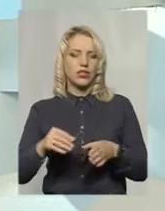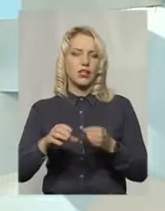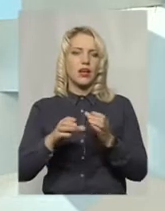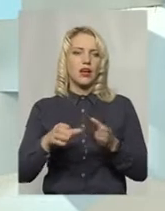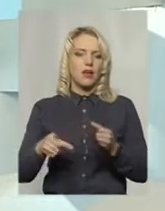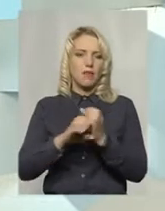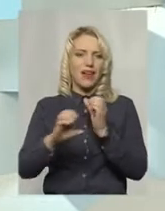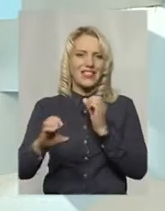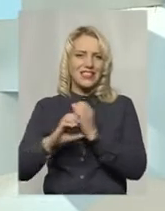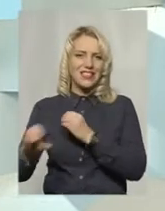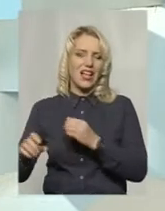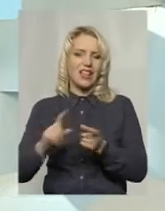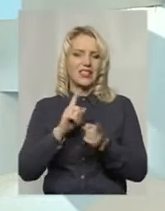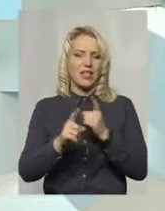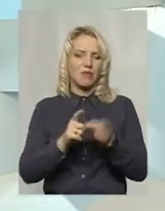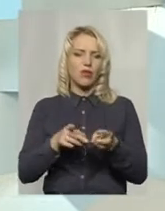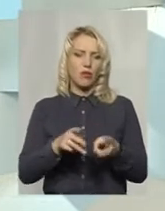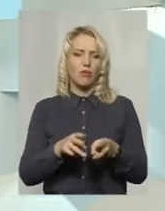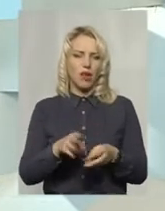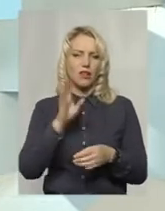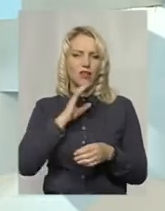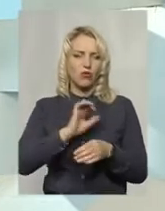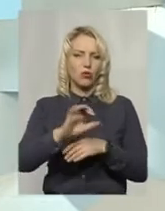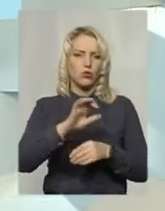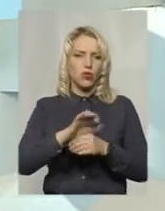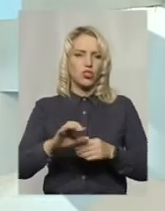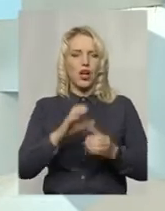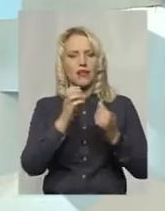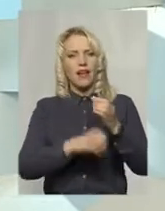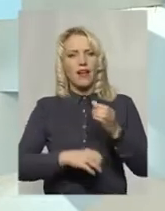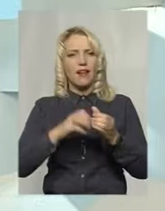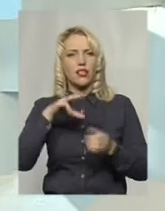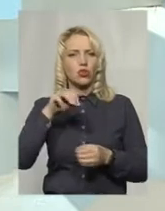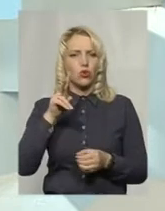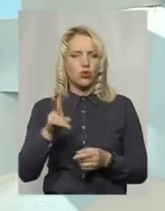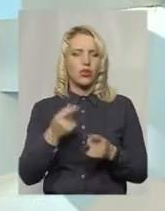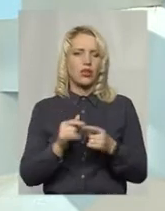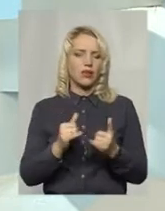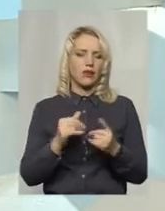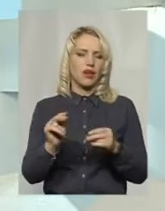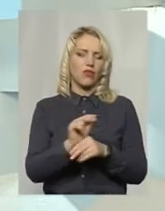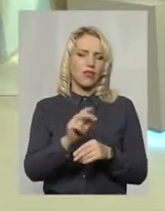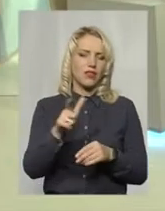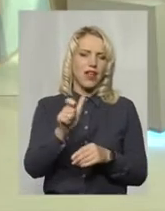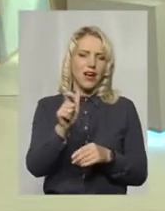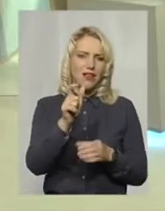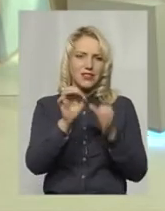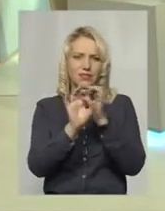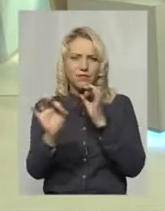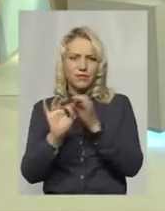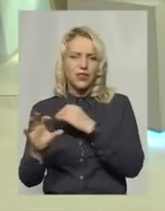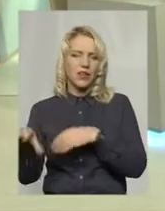заміна опалення, заміна водопостачання, каналізація, підготовка до лікувальних газів. Тобто, такі дуже